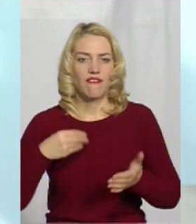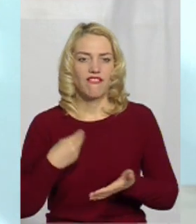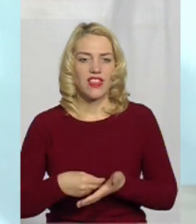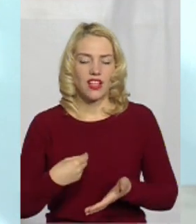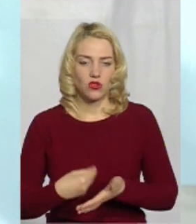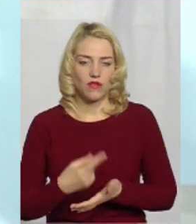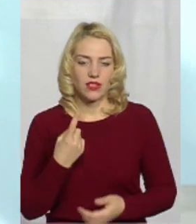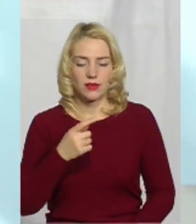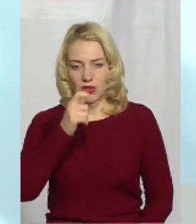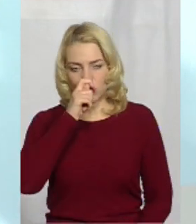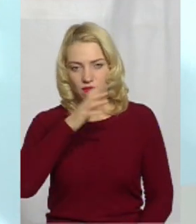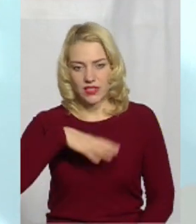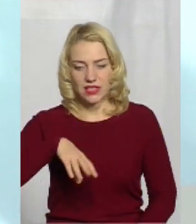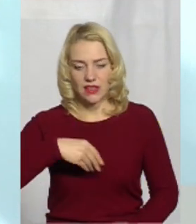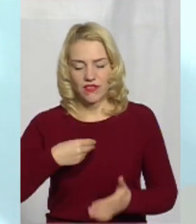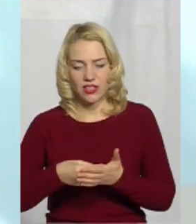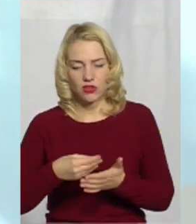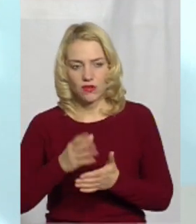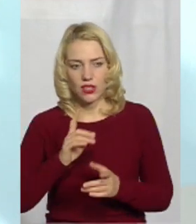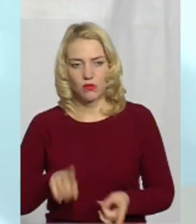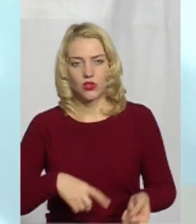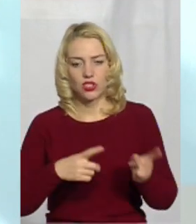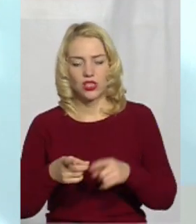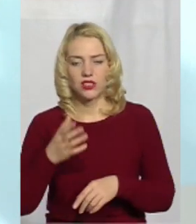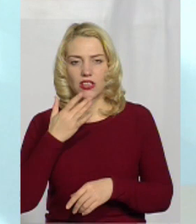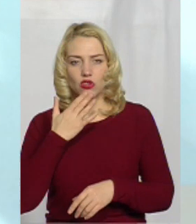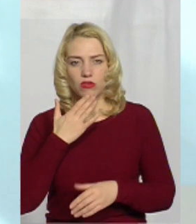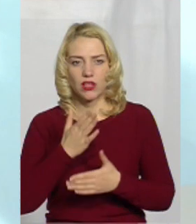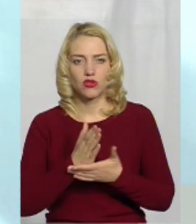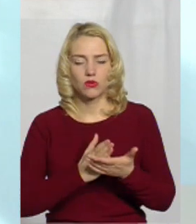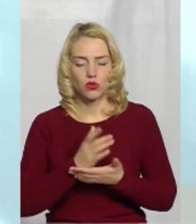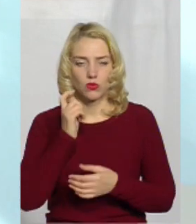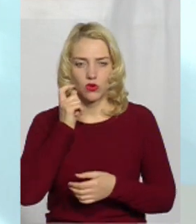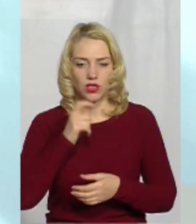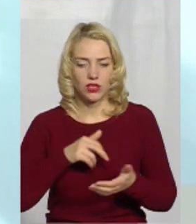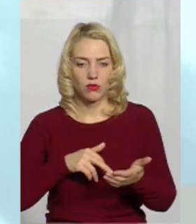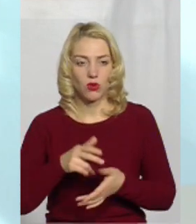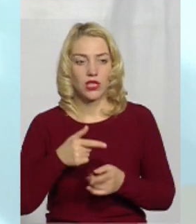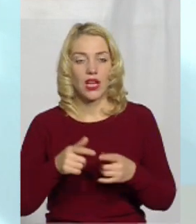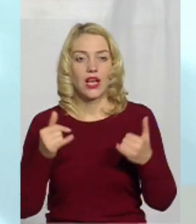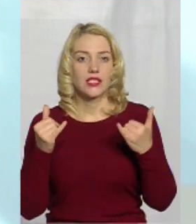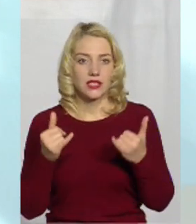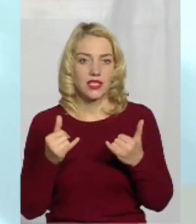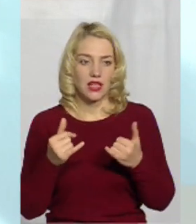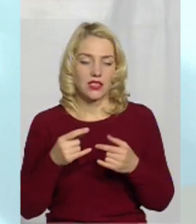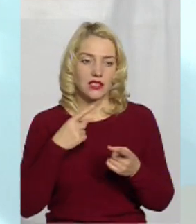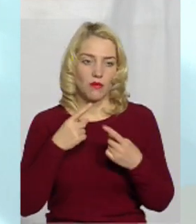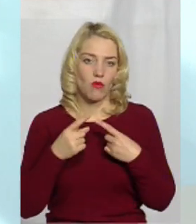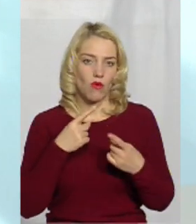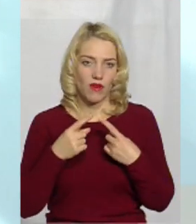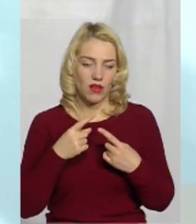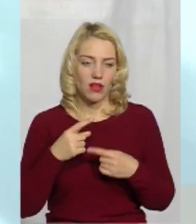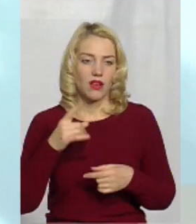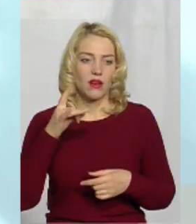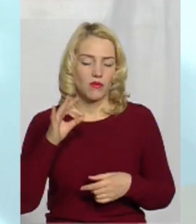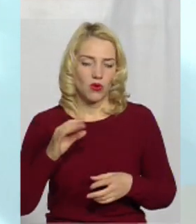квітня все фінансування буде через Національну службу здоров'я України проходити. Тобто, а зараз ведуться в основному такі